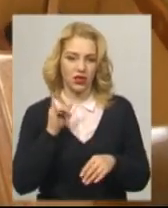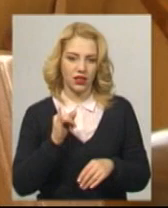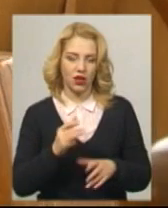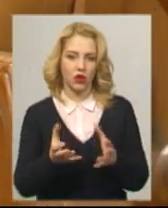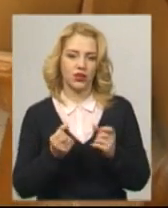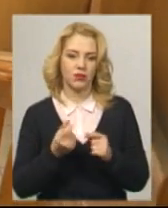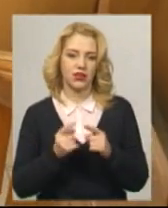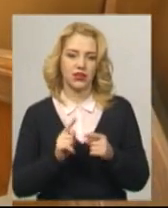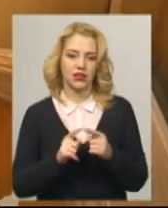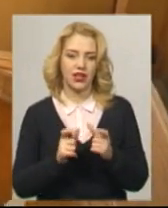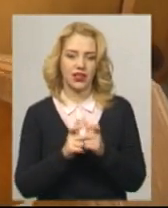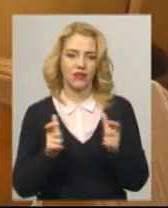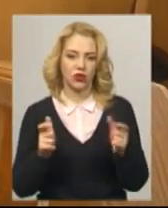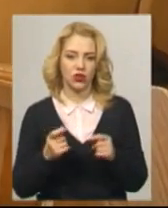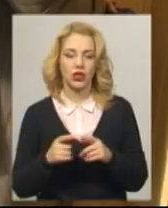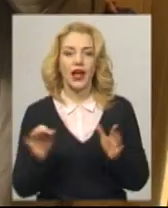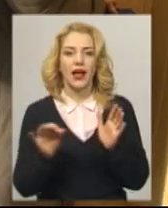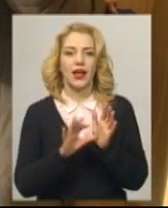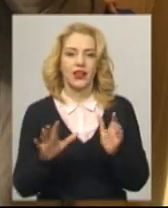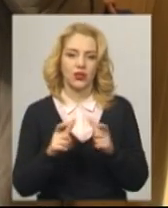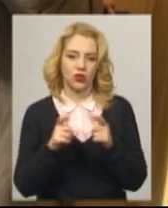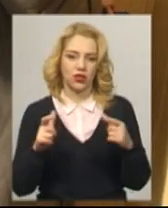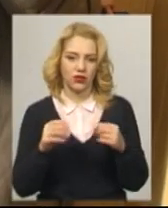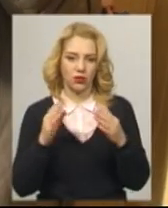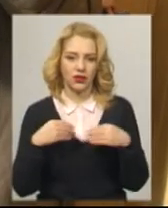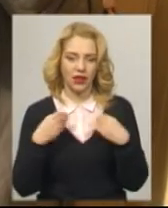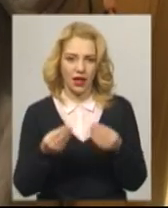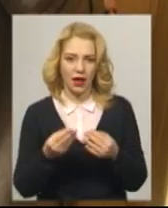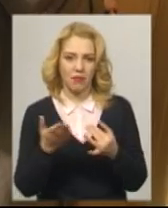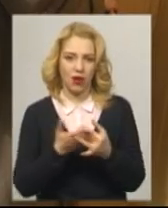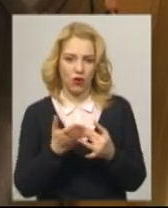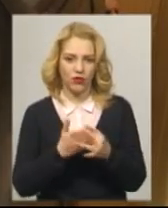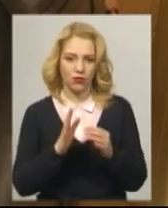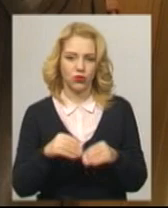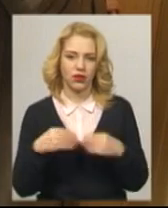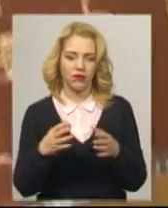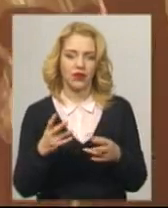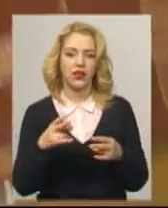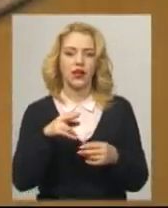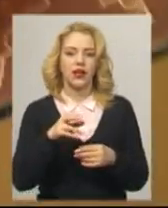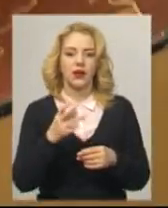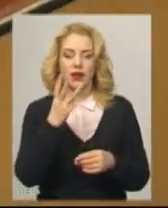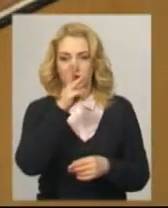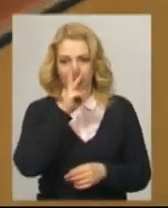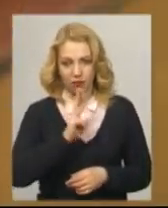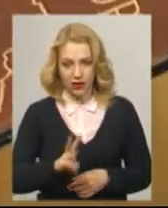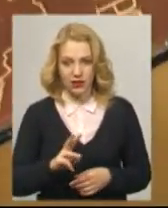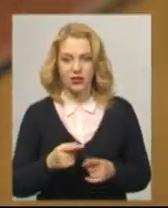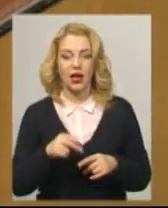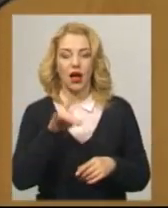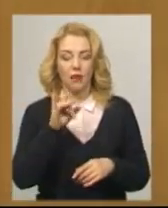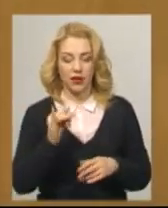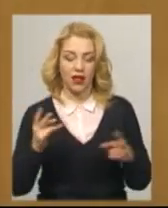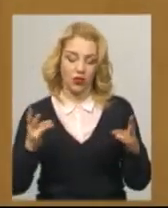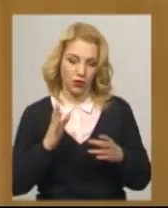Видаватимуть електронні квитки пільговикам протягом трьох місяців. При необхідності термін продовжать, каже перший заступник начальника управління